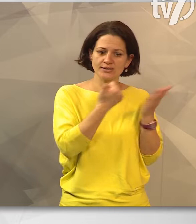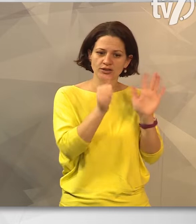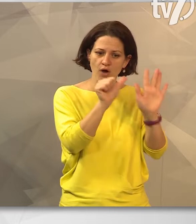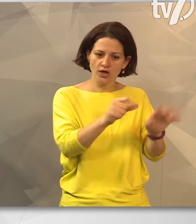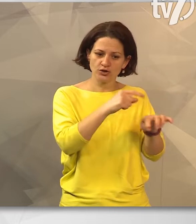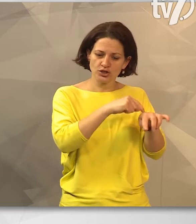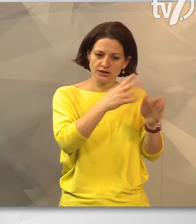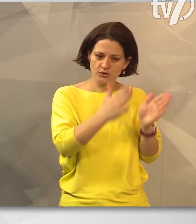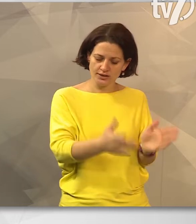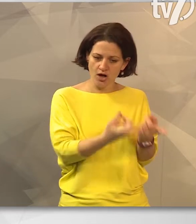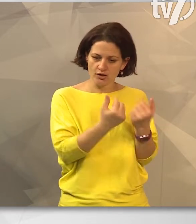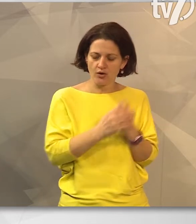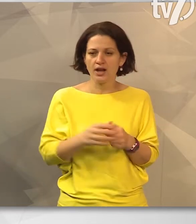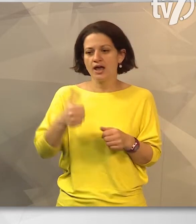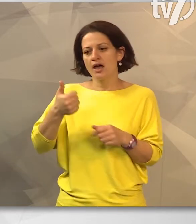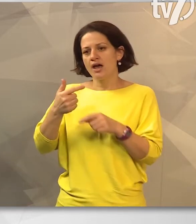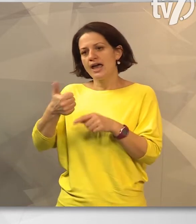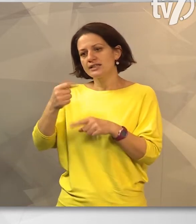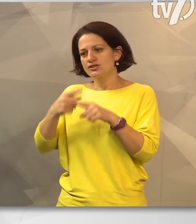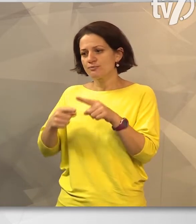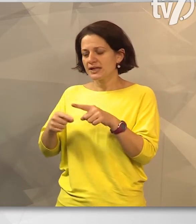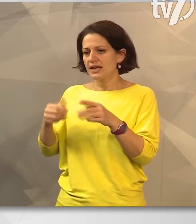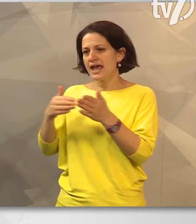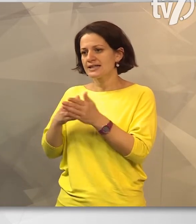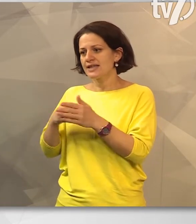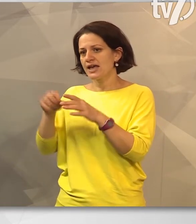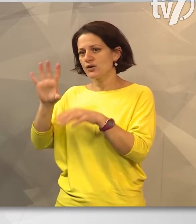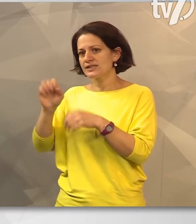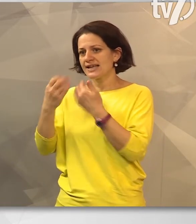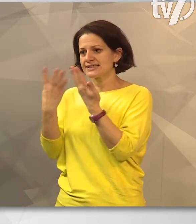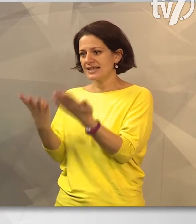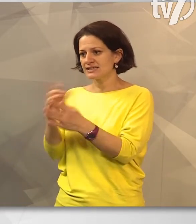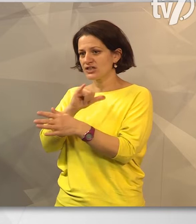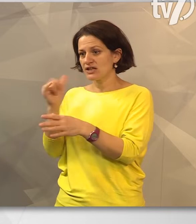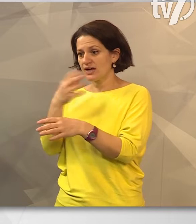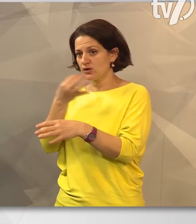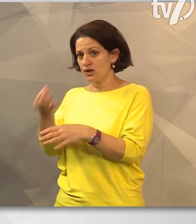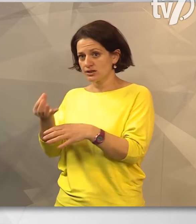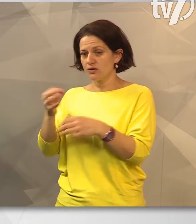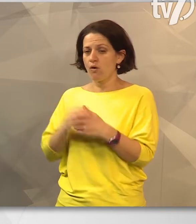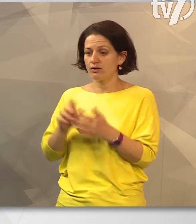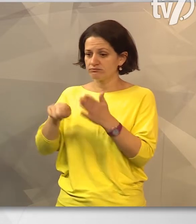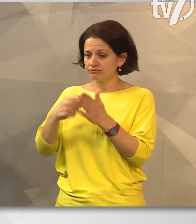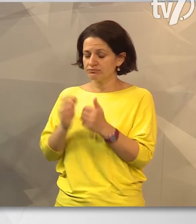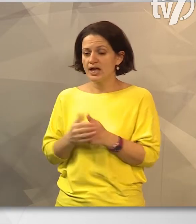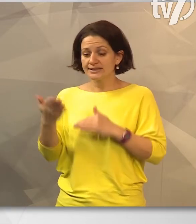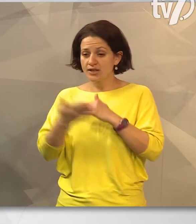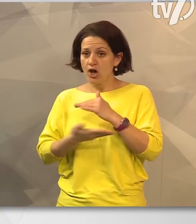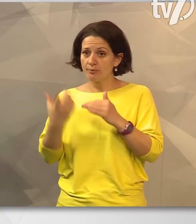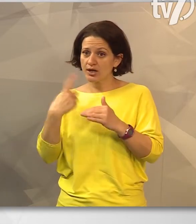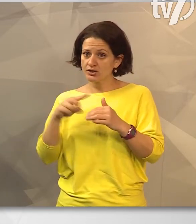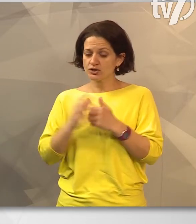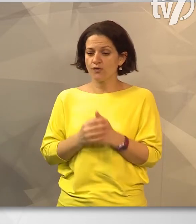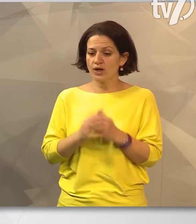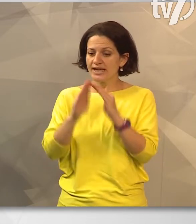-os időszakról, másfél perc az 1590-es évekről szól, és hát tulajdonképpen ez egy alapja